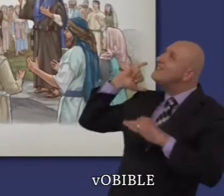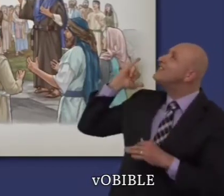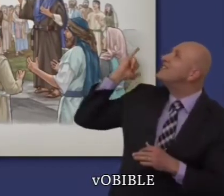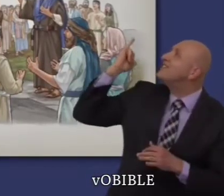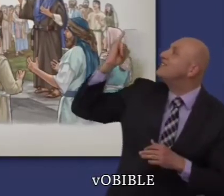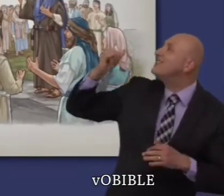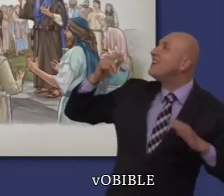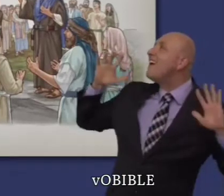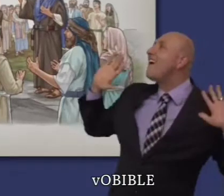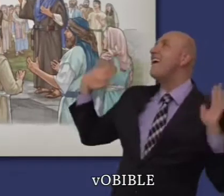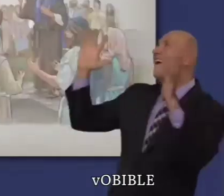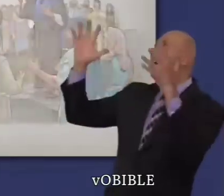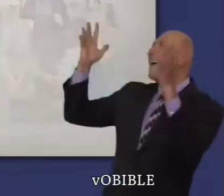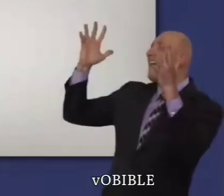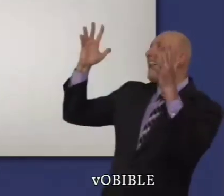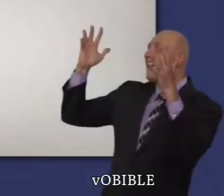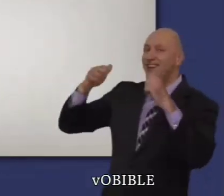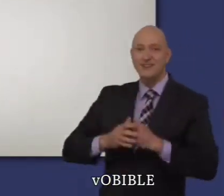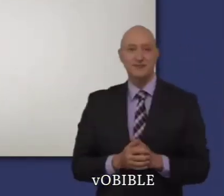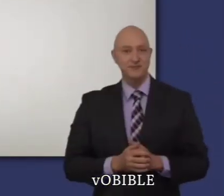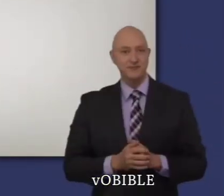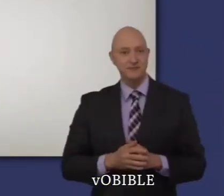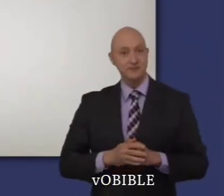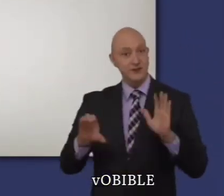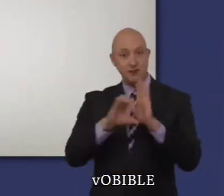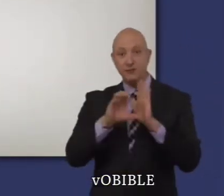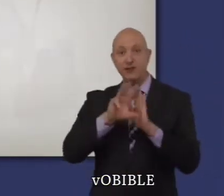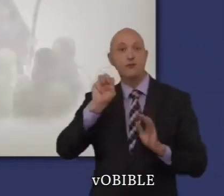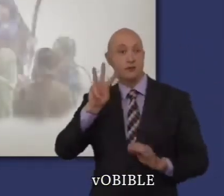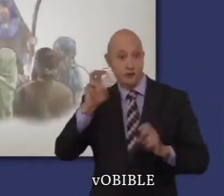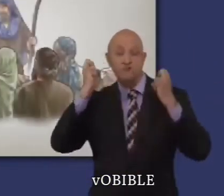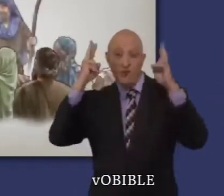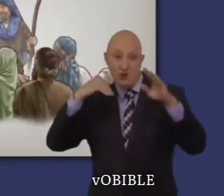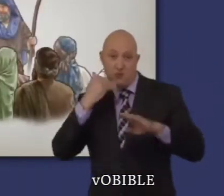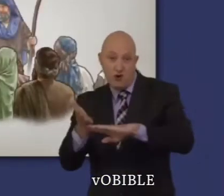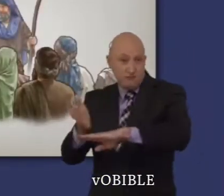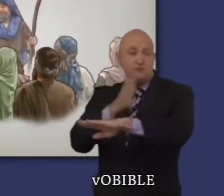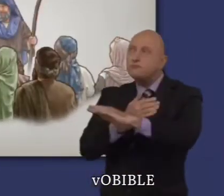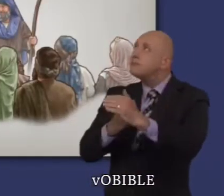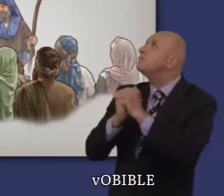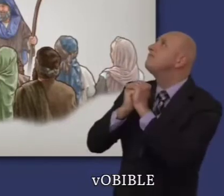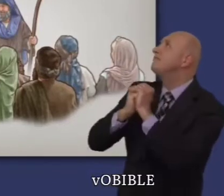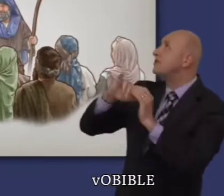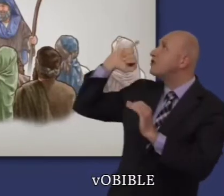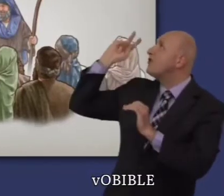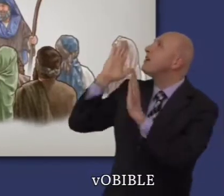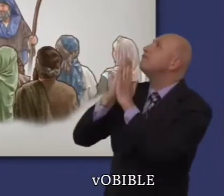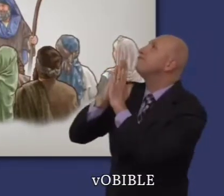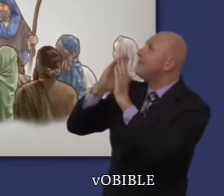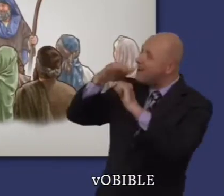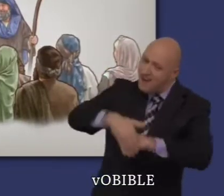avec l'infidélité des Israélites. Le chapitre 33 rapporte la bénédiction que Moïse a prononcée sur les